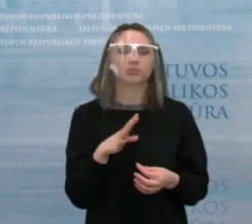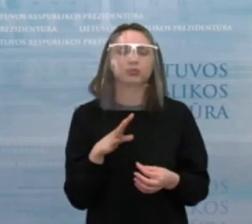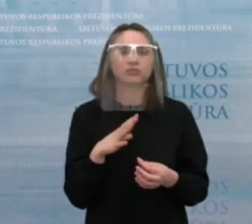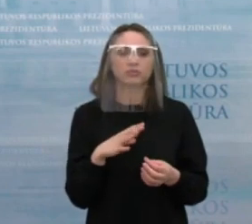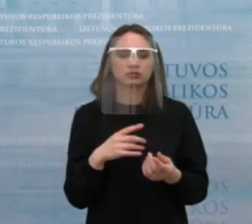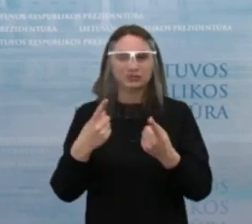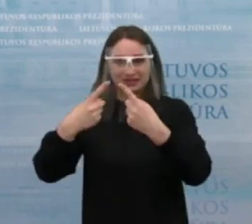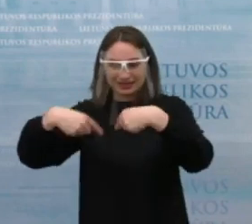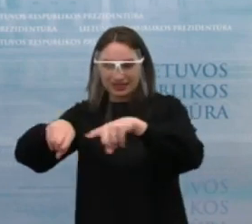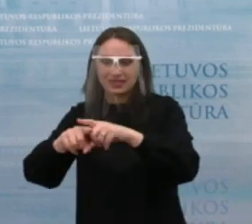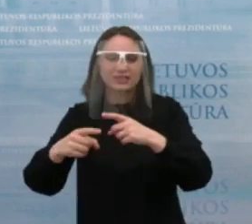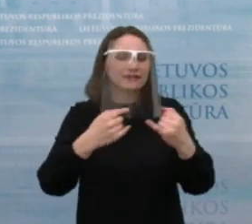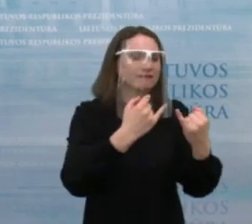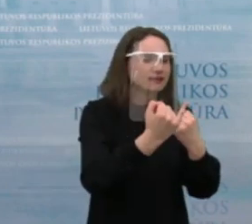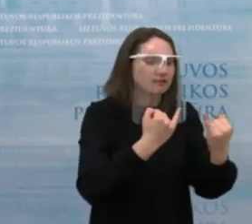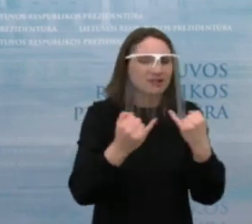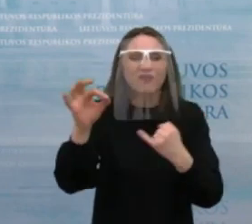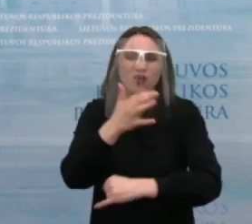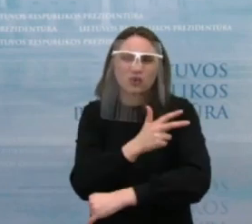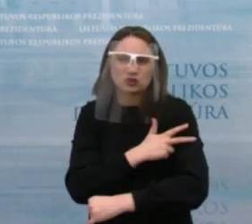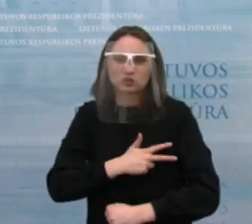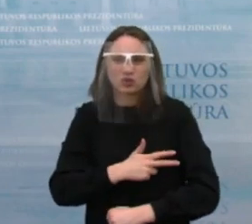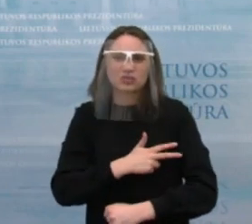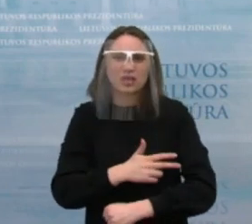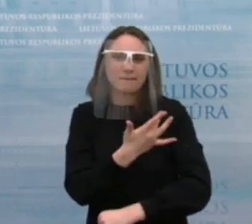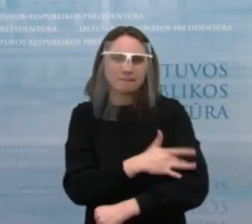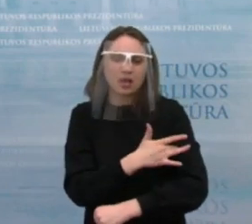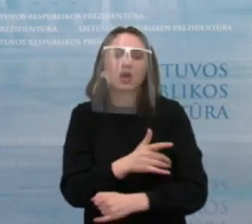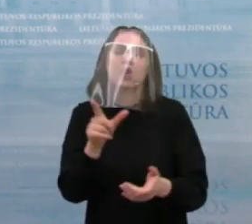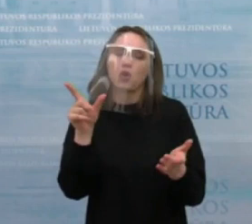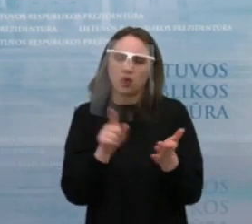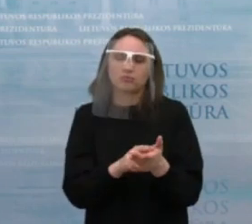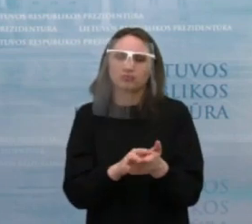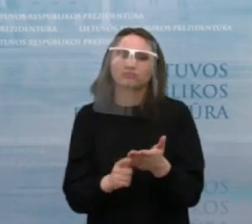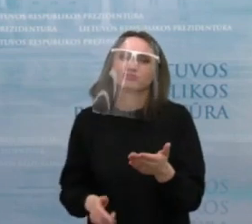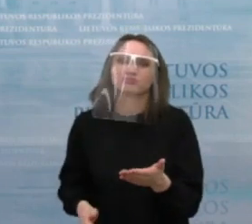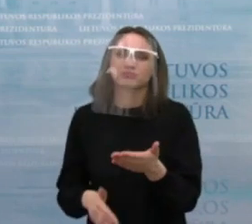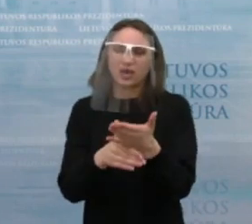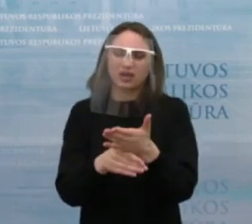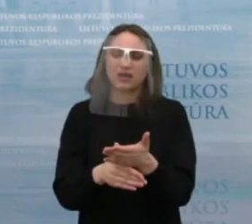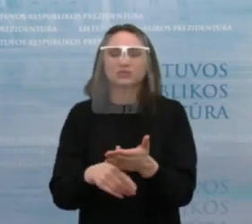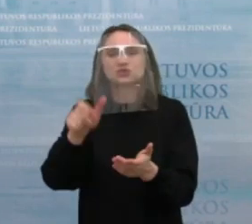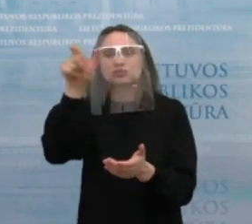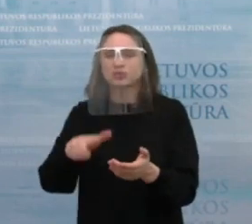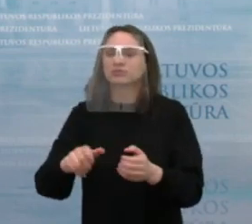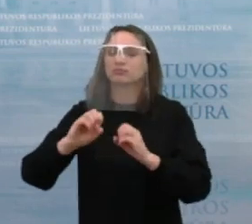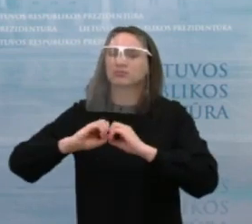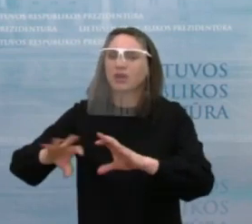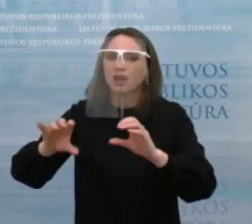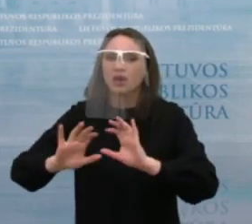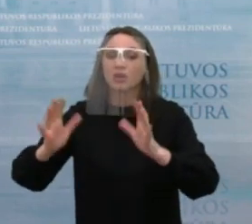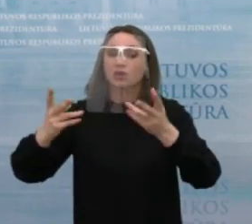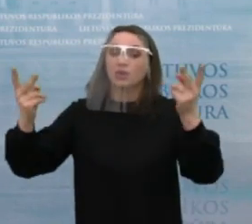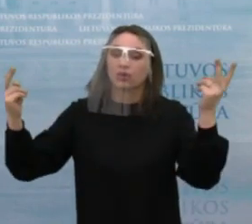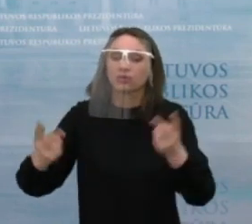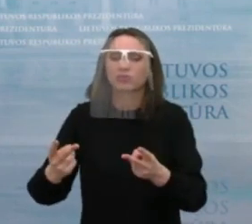skiriais, kad turėtumėm inicijuoti papildomą pagalbą tiek tų žmonių švietimui, tiek jeigu esant poreikiai